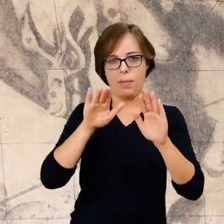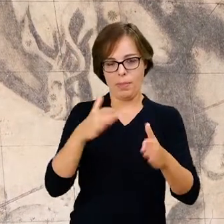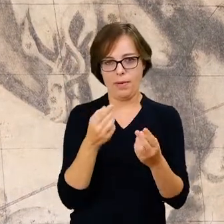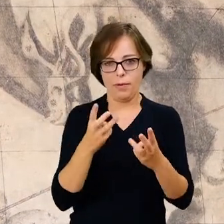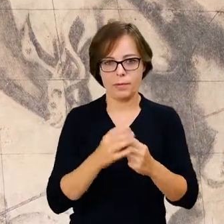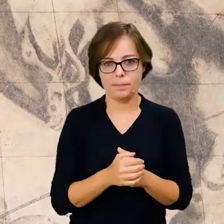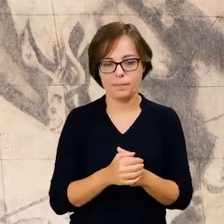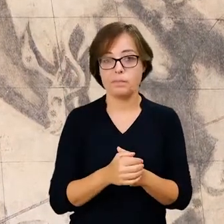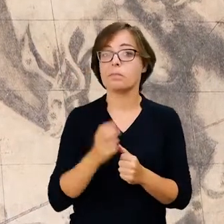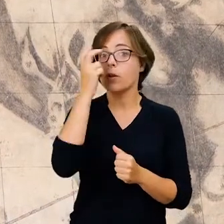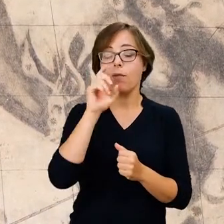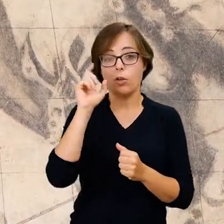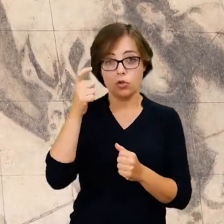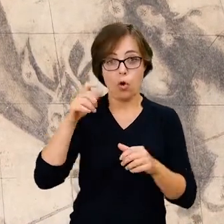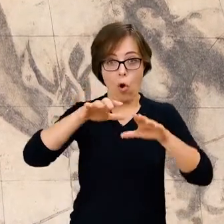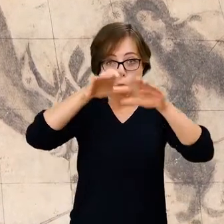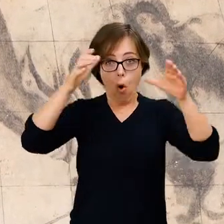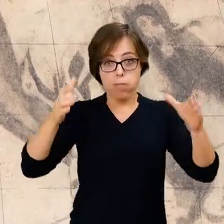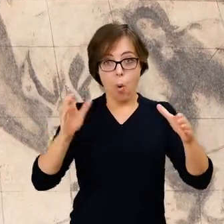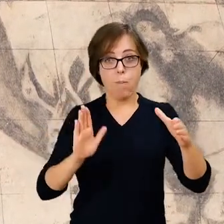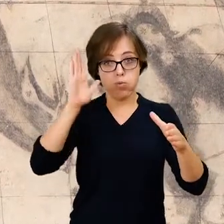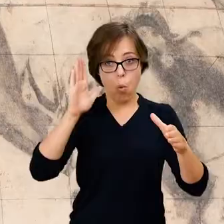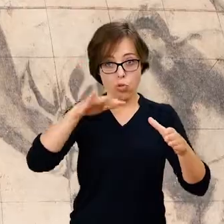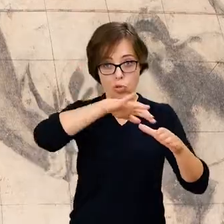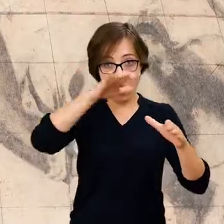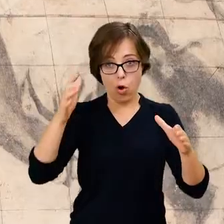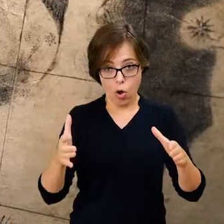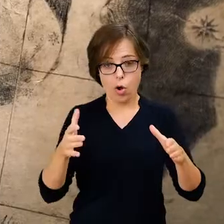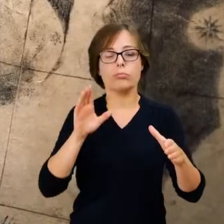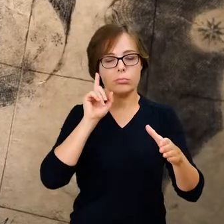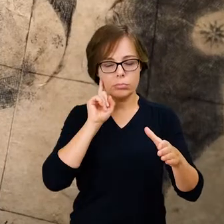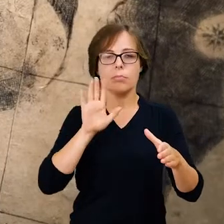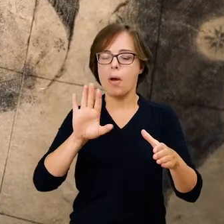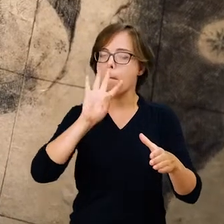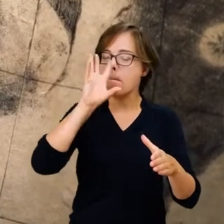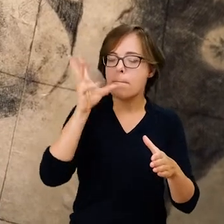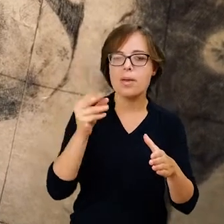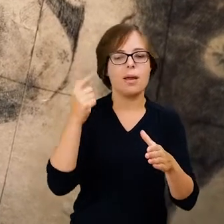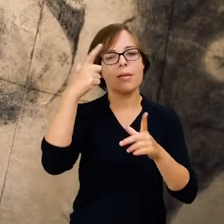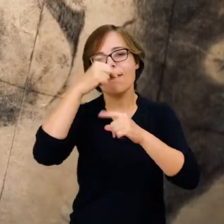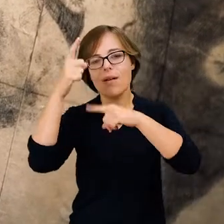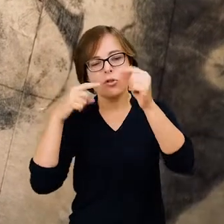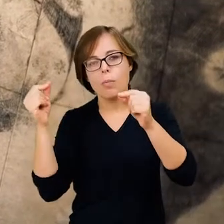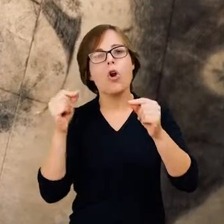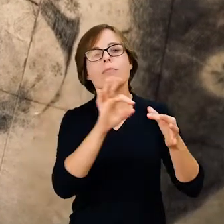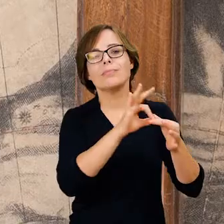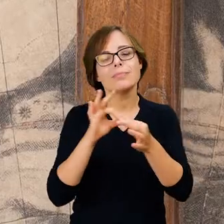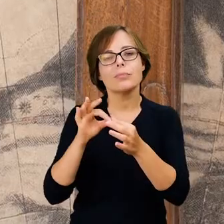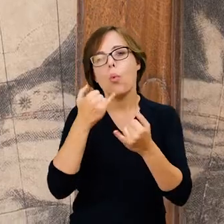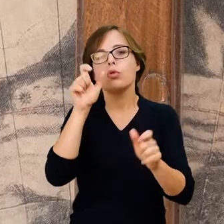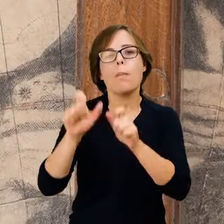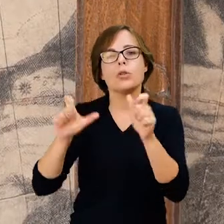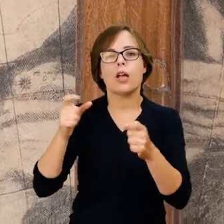północna półkula jest ujęta w piękne gwiazdozbiory tylko z postaciami mitologicznymi. Czyli mamy tutaj